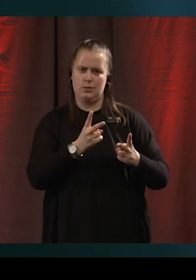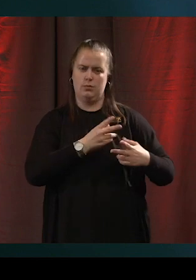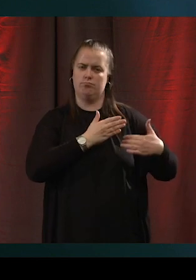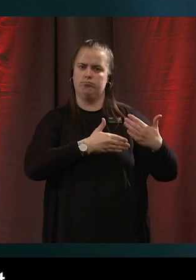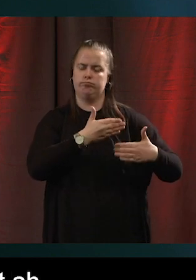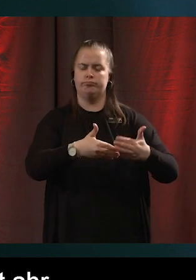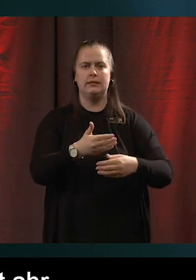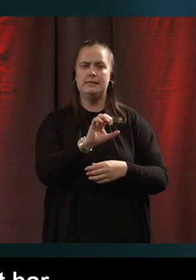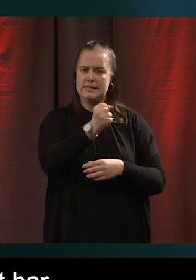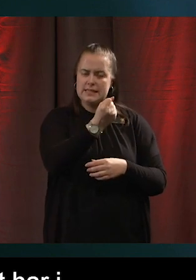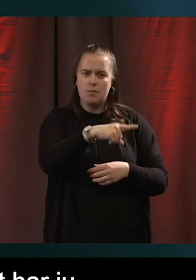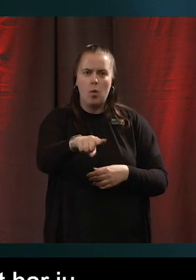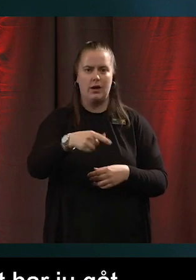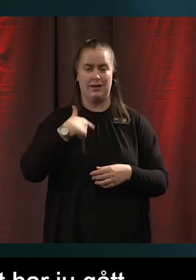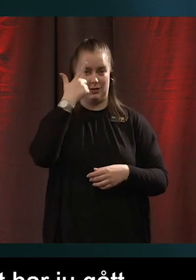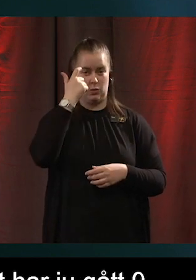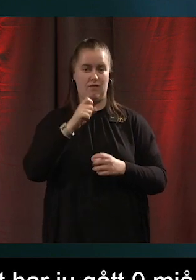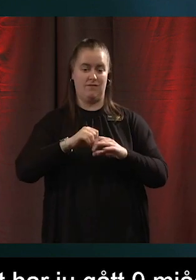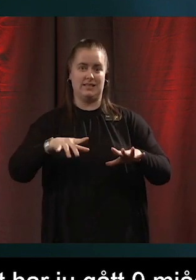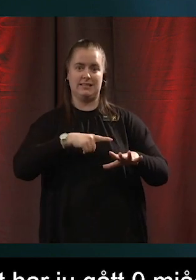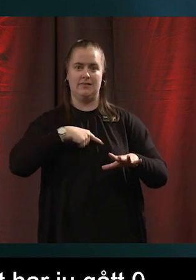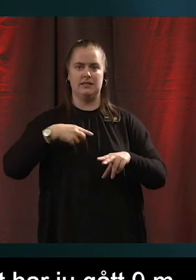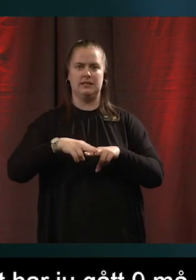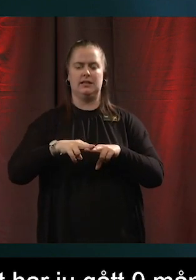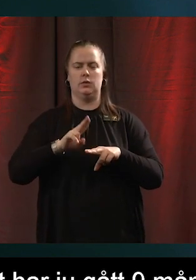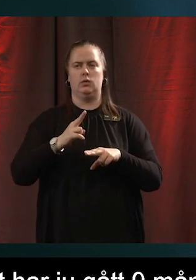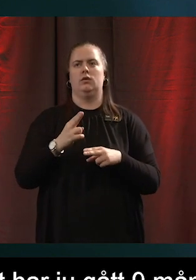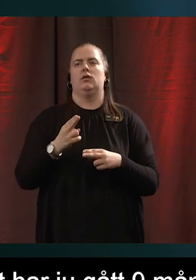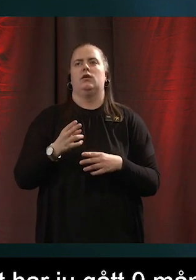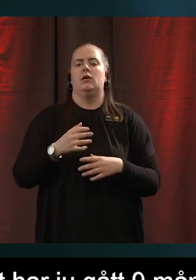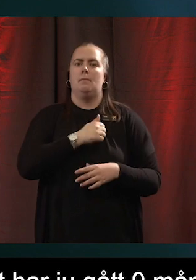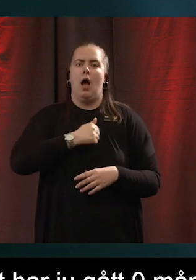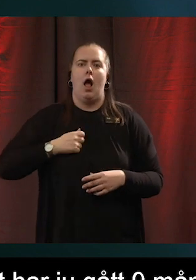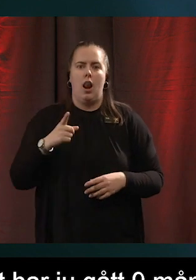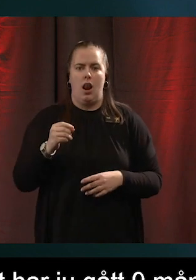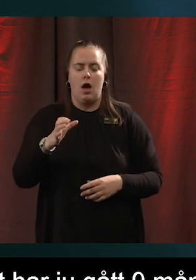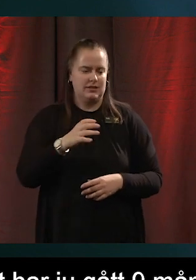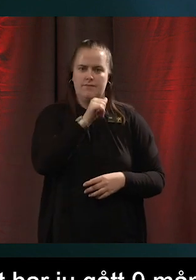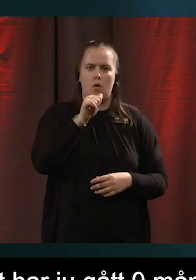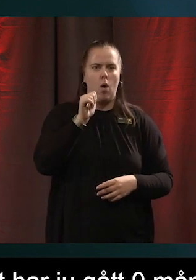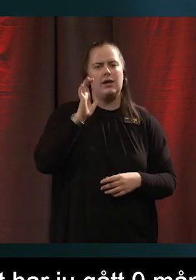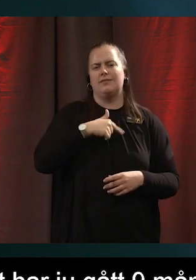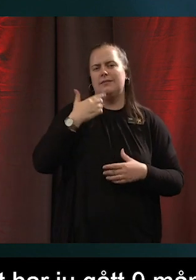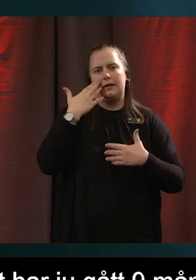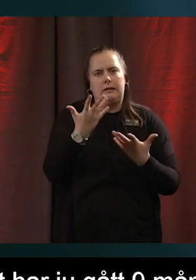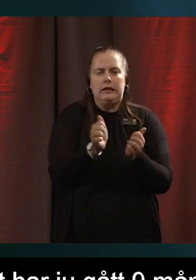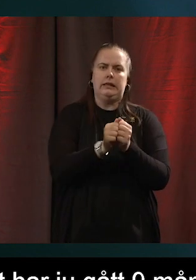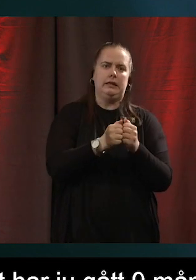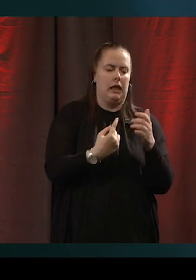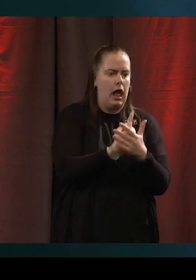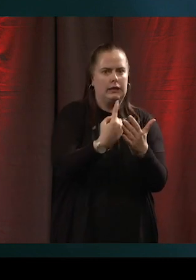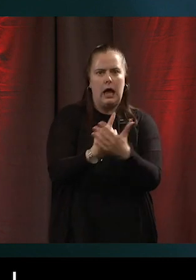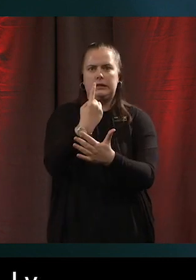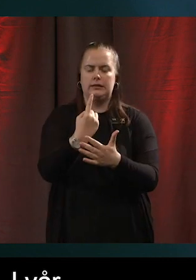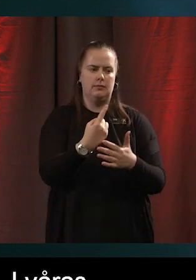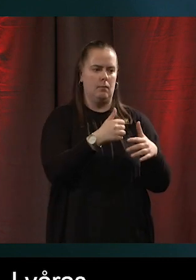oss går in i den här vintern med en känsla av maktlöshet. I våras var allting reaktivt och vi visste så lite så det är inte så konstigt att man ibland